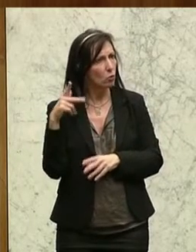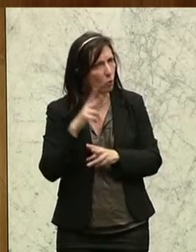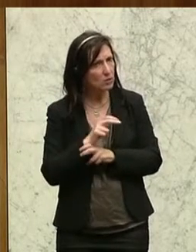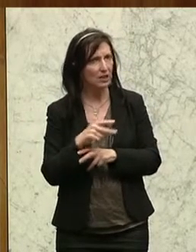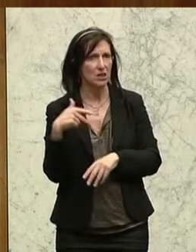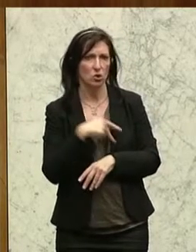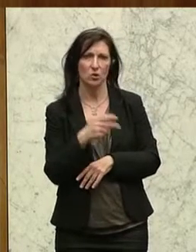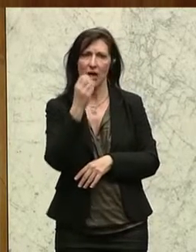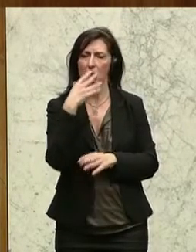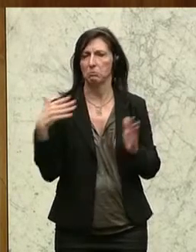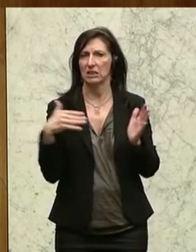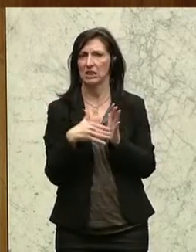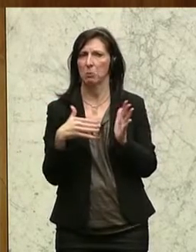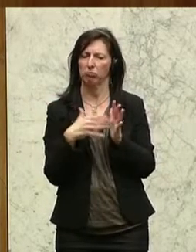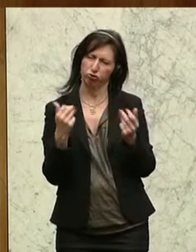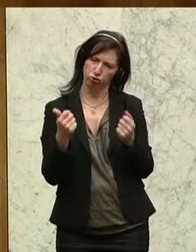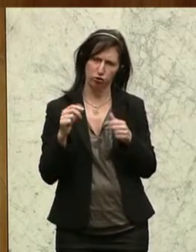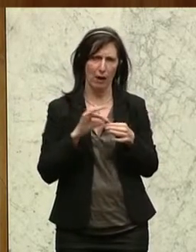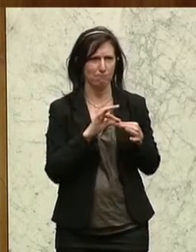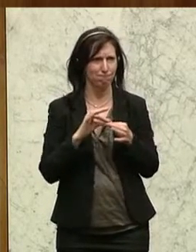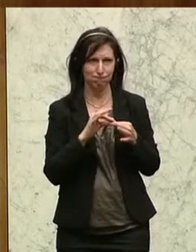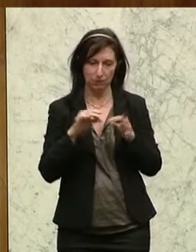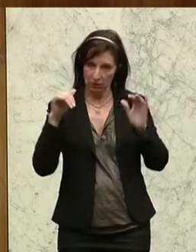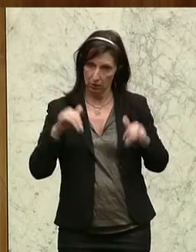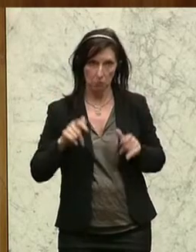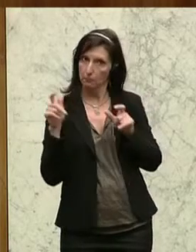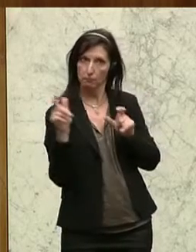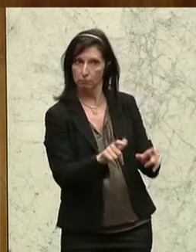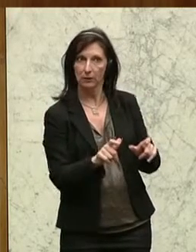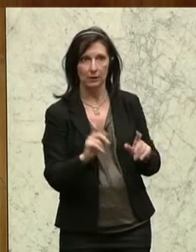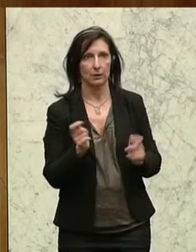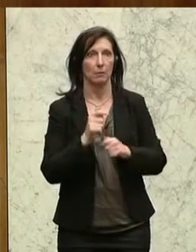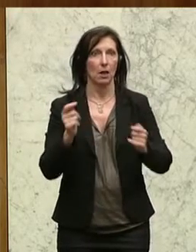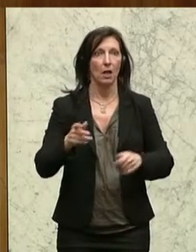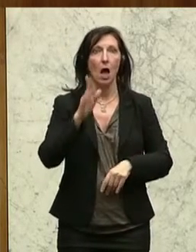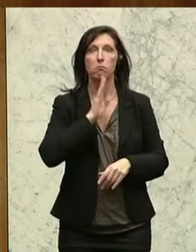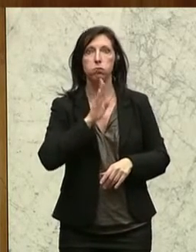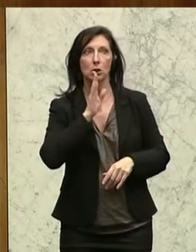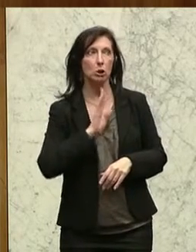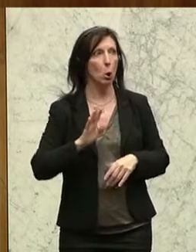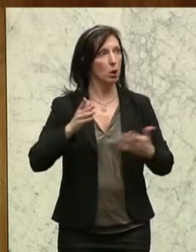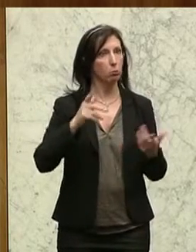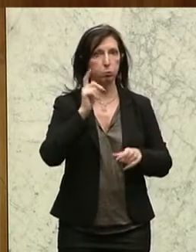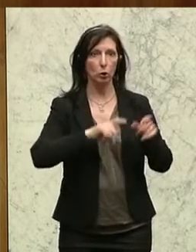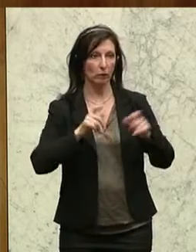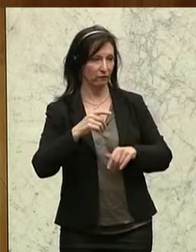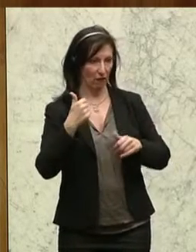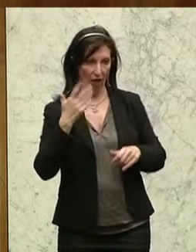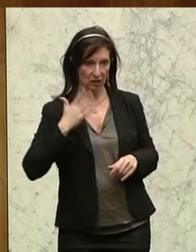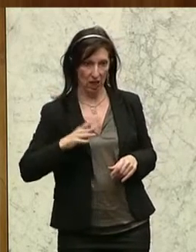Österreich, damit eng verbunden, endlich eingedämmt wird. Es kann doch nicht sein, dass ich die Pensionisten auf der einen Seite bestrafe,